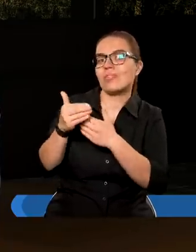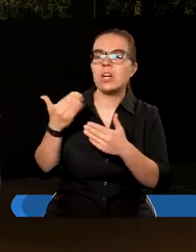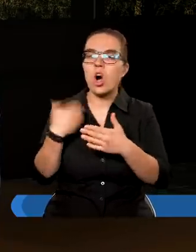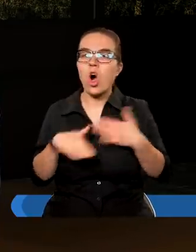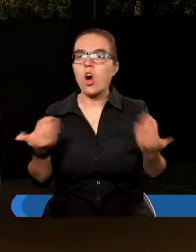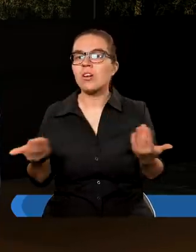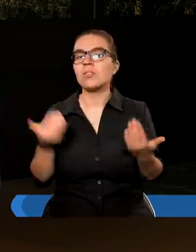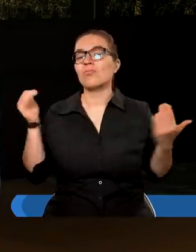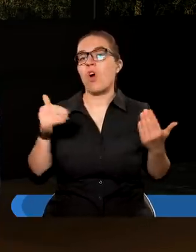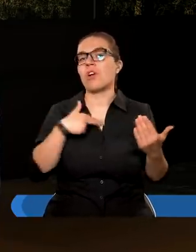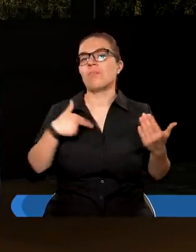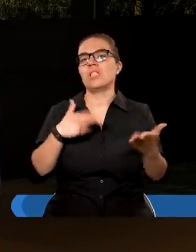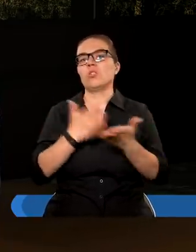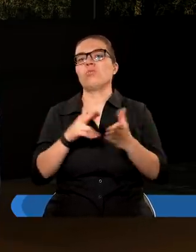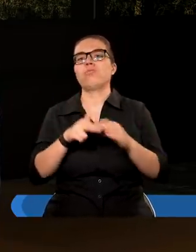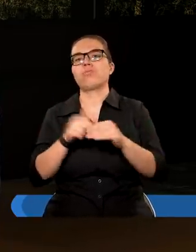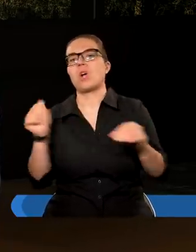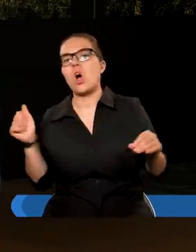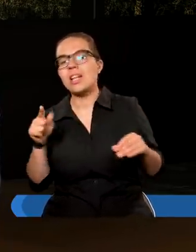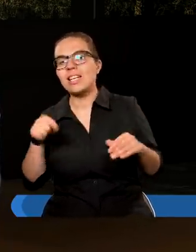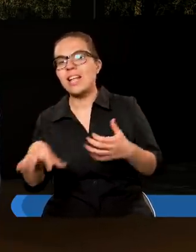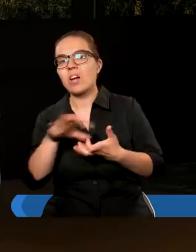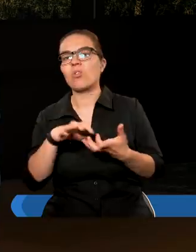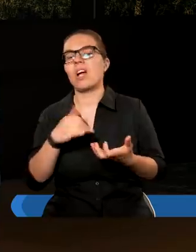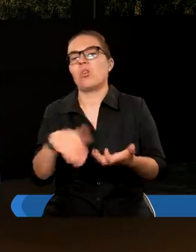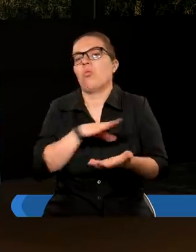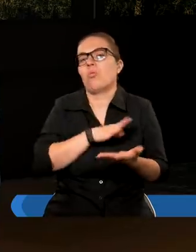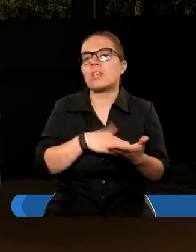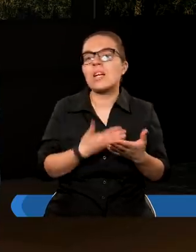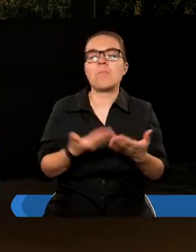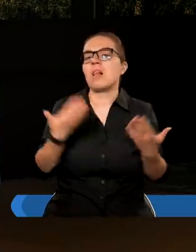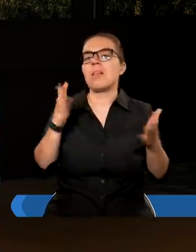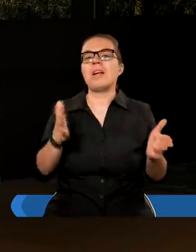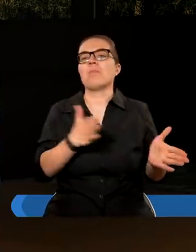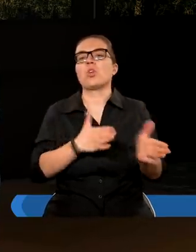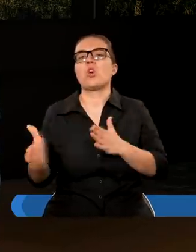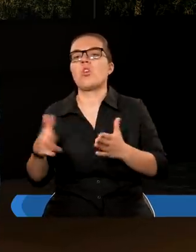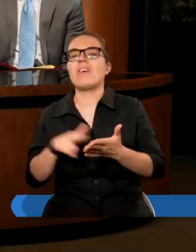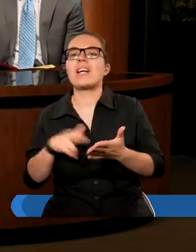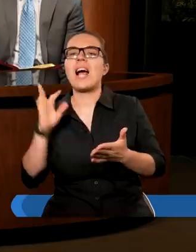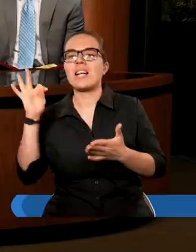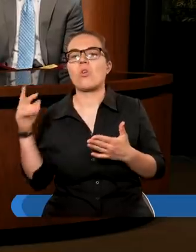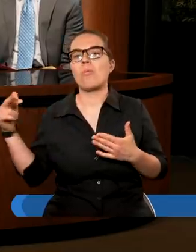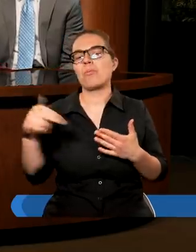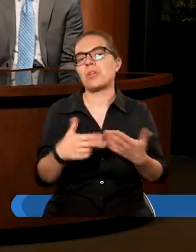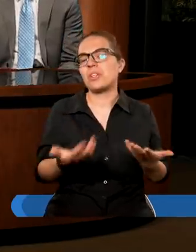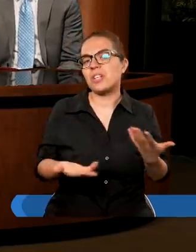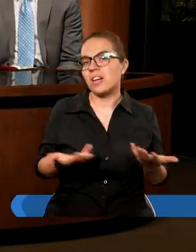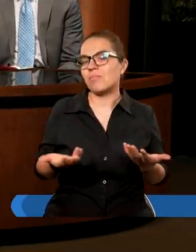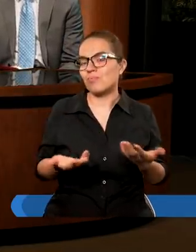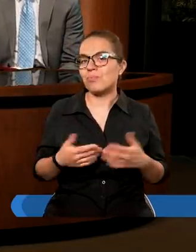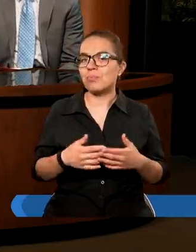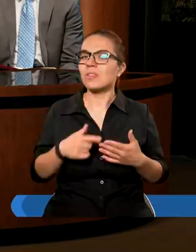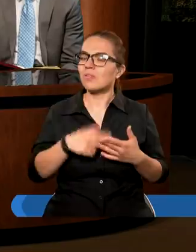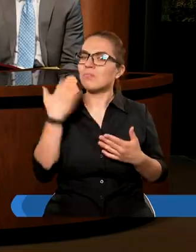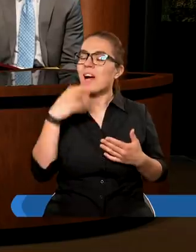odejść z tego świata i jeśli nie będziemy gotowi na przyjście Chrystusa, to już niestety będzie dla nas za późno. Dziękuję. Bardzo